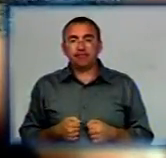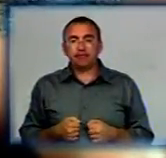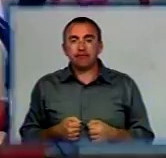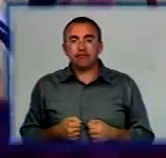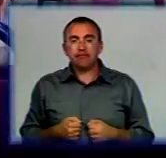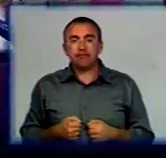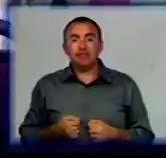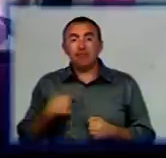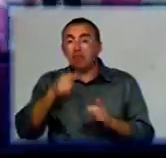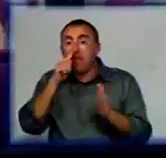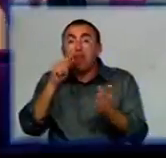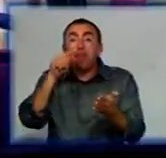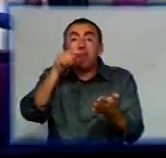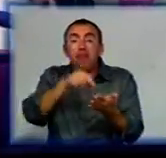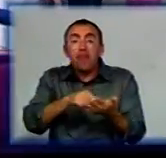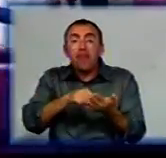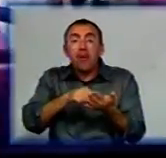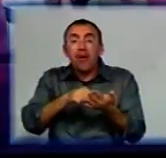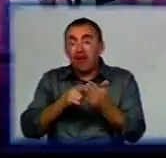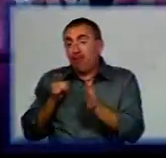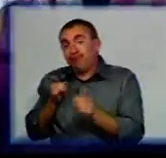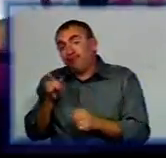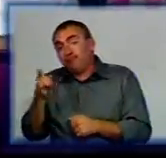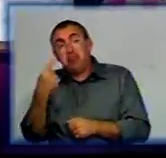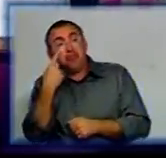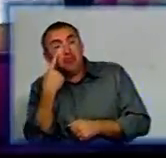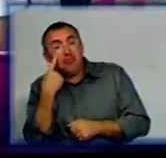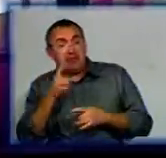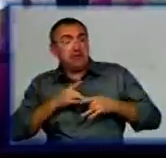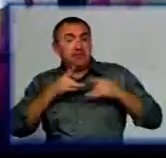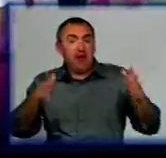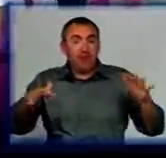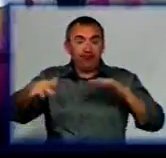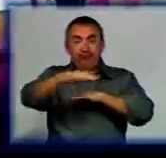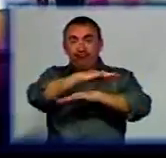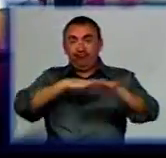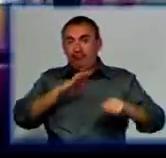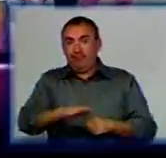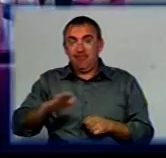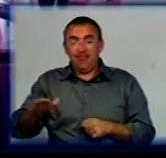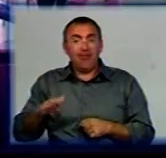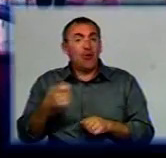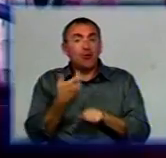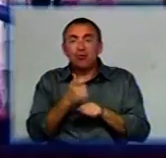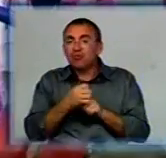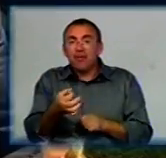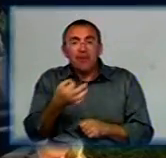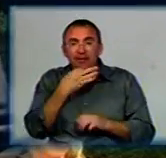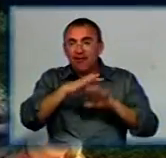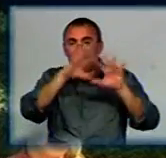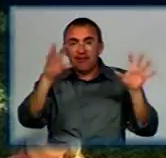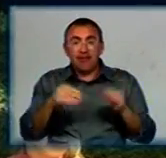Ми потрапили, просто мимо проїжджали і бачимо таке свято дитяче. Дуже подобається все.